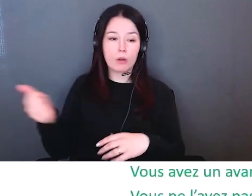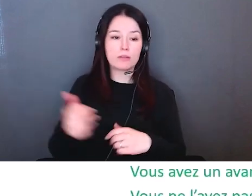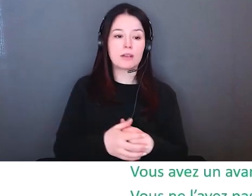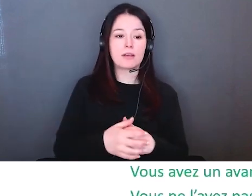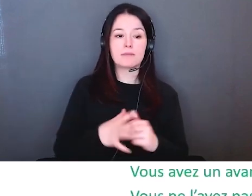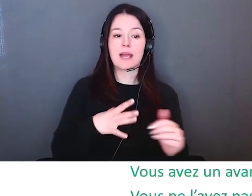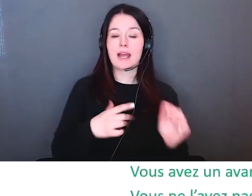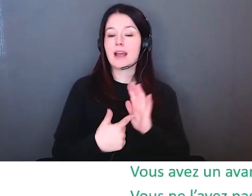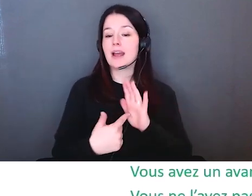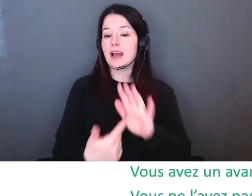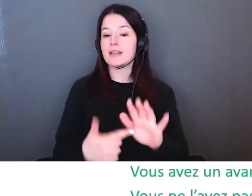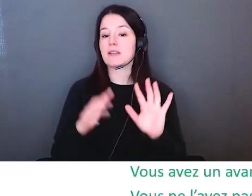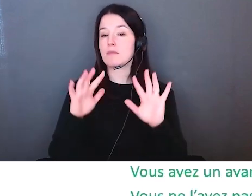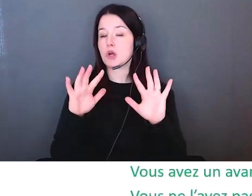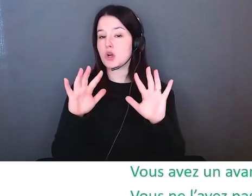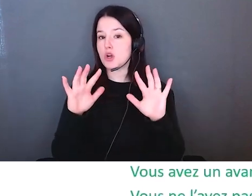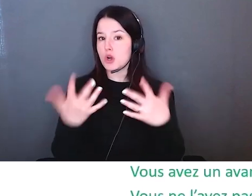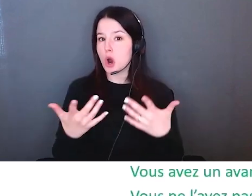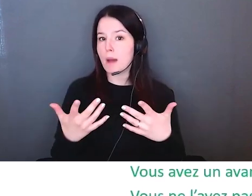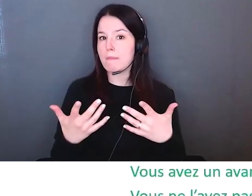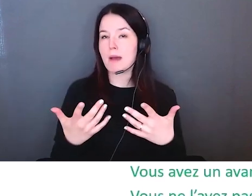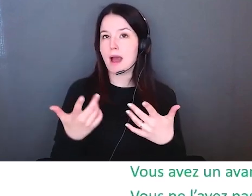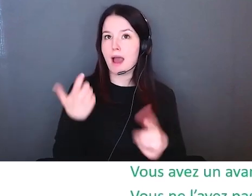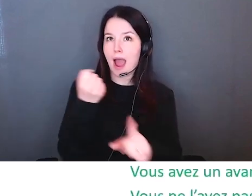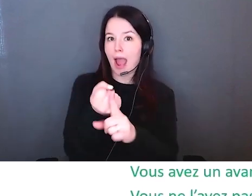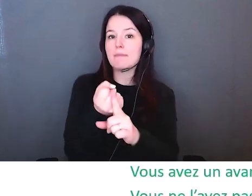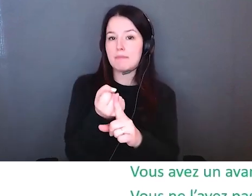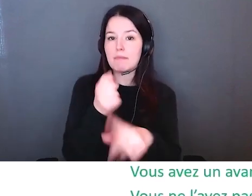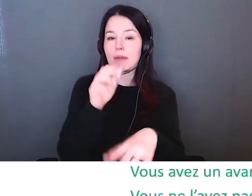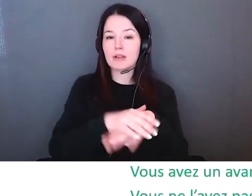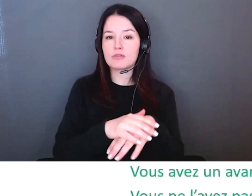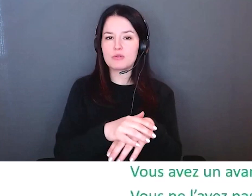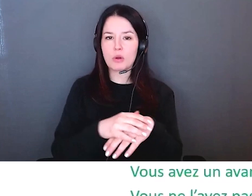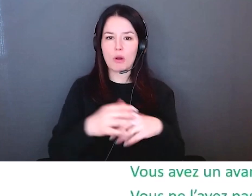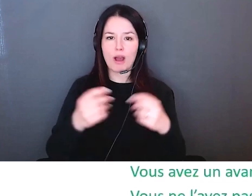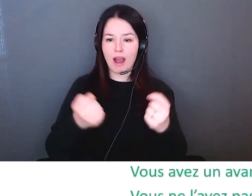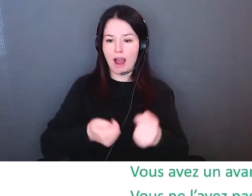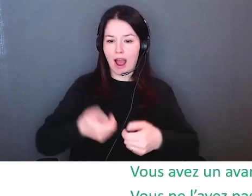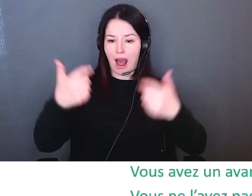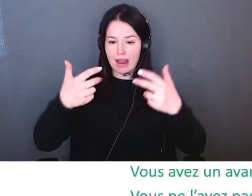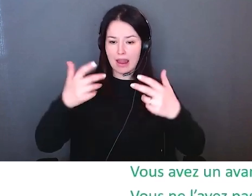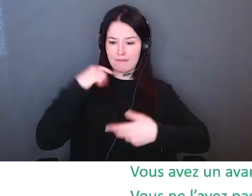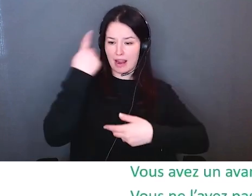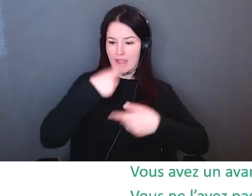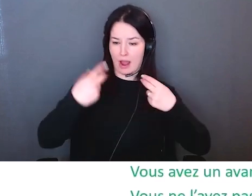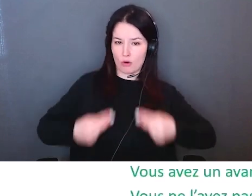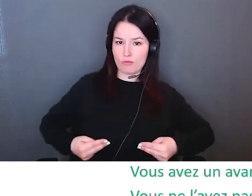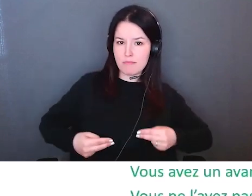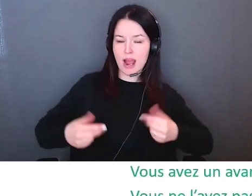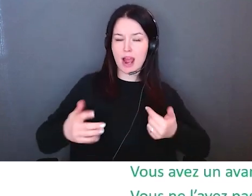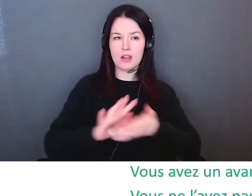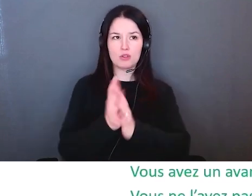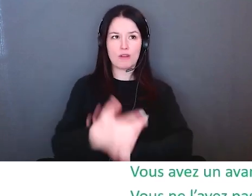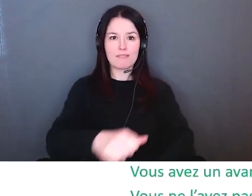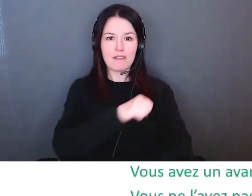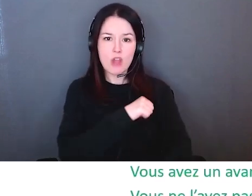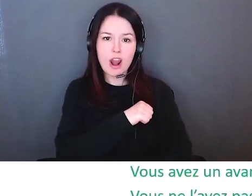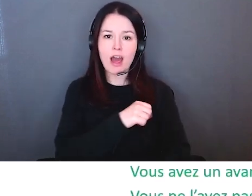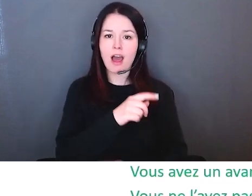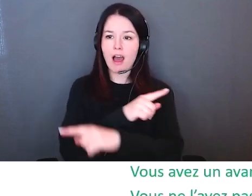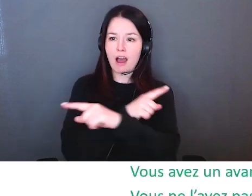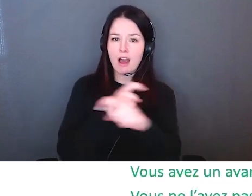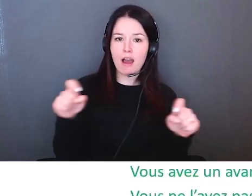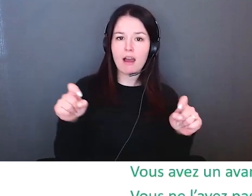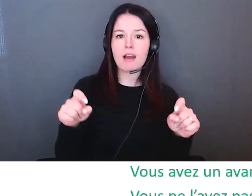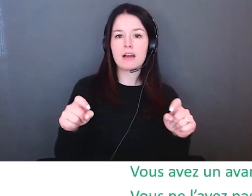gagné ce qu'on appelle le haut de cette médaille c'est privilège et le bas on l'appelle oppression donc voilà c'est tout